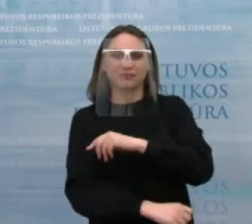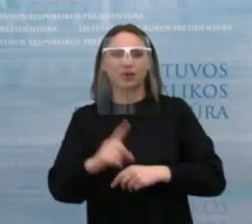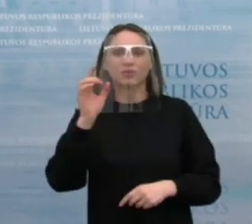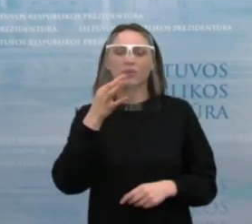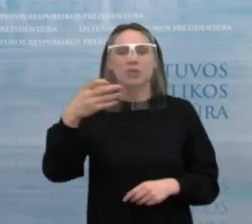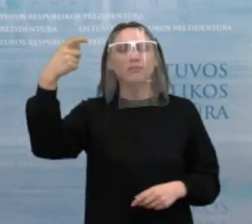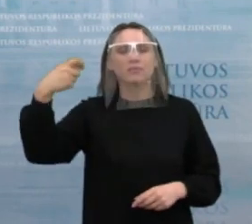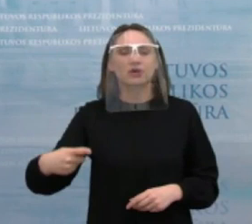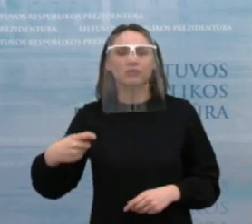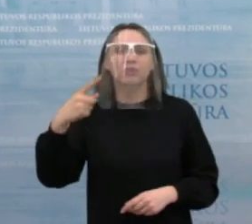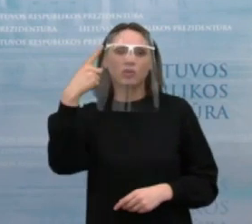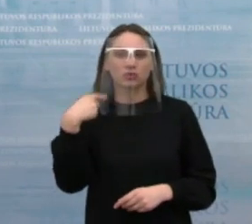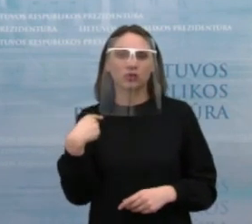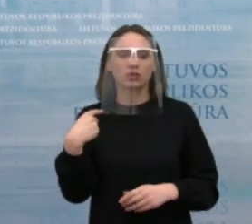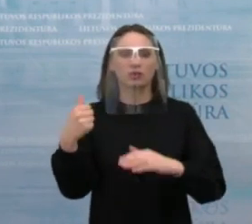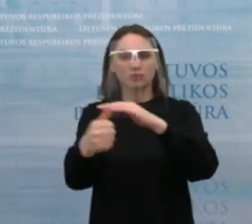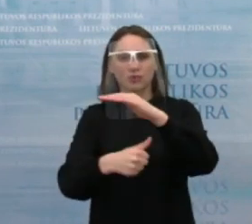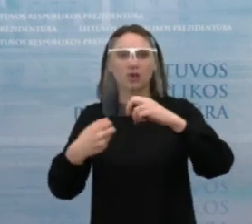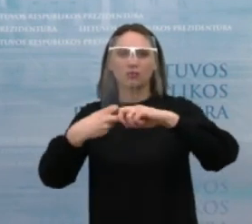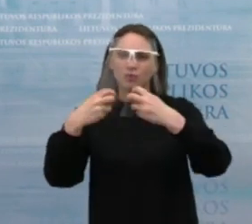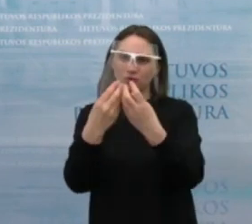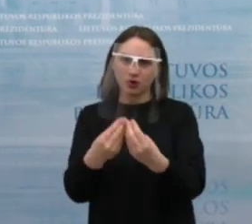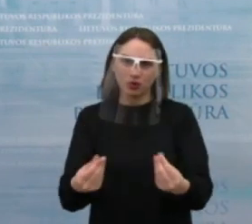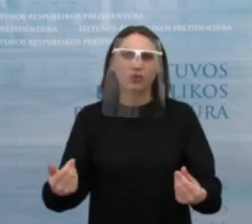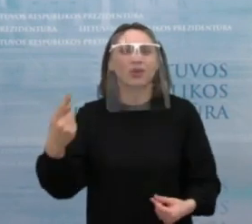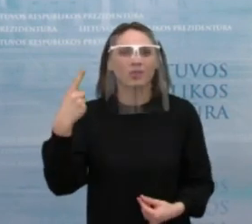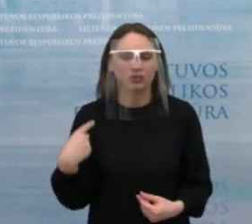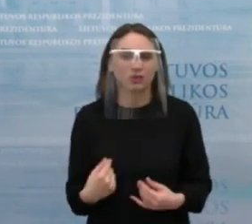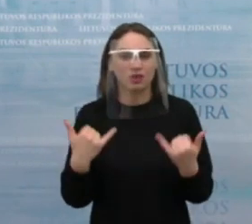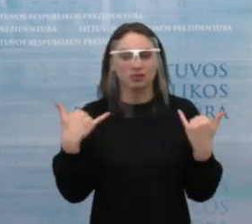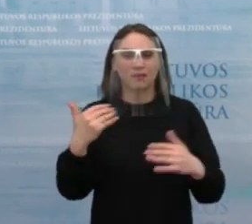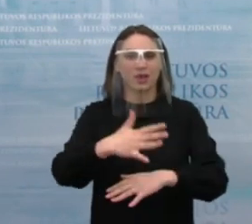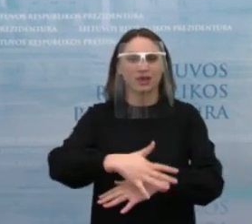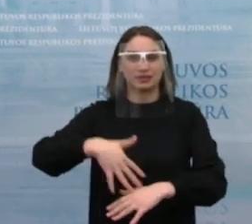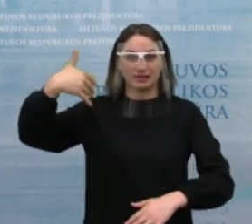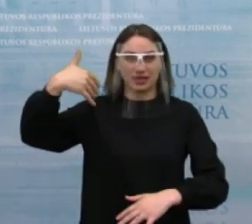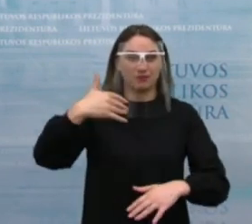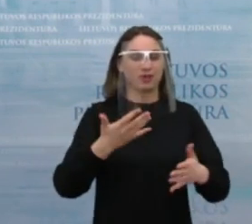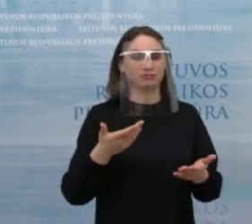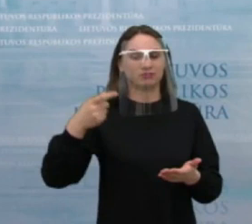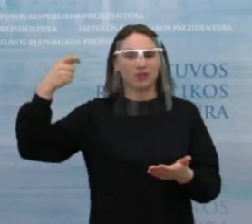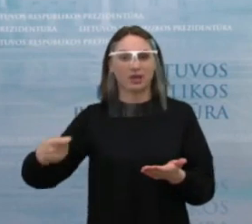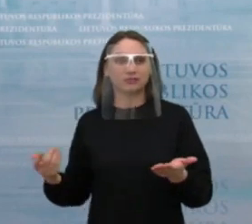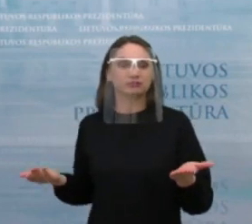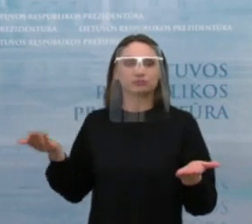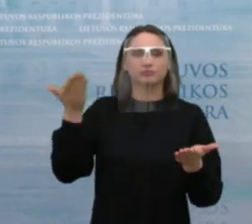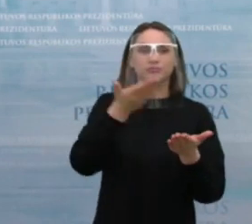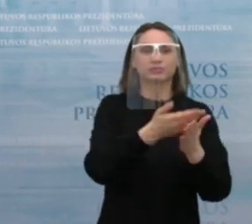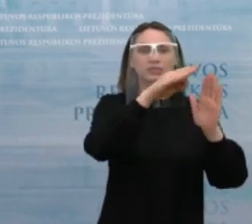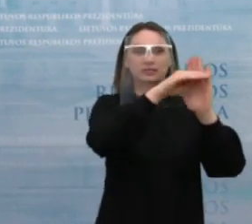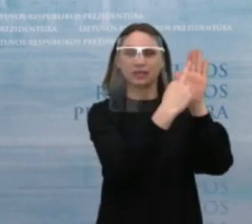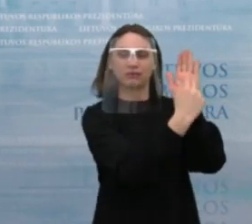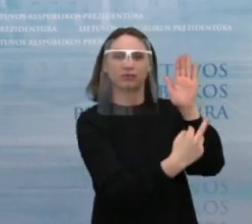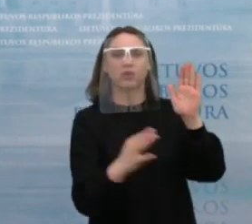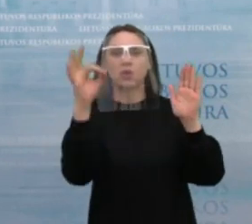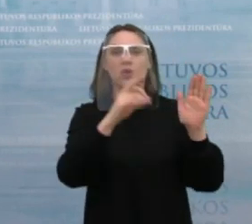yra pasiryžęs splesti nedarbo problemą. Šiuo metu Seime prezidentas yra pateikęs įstatymo pataisą, nedarbo